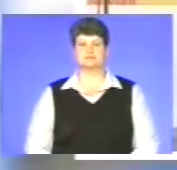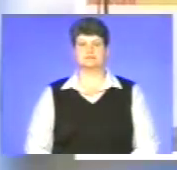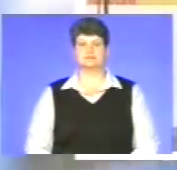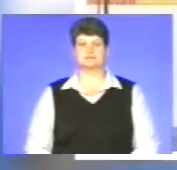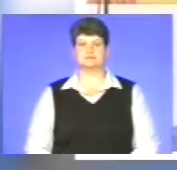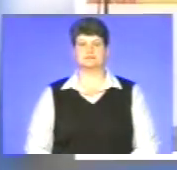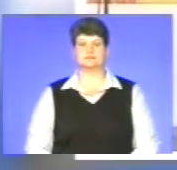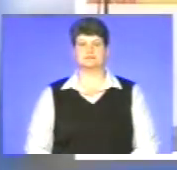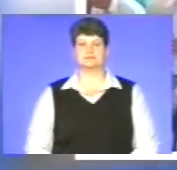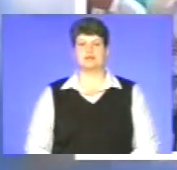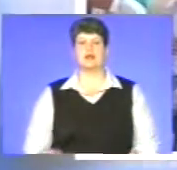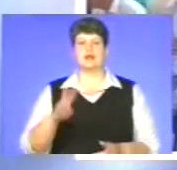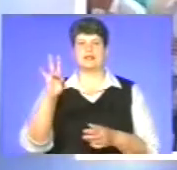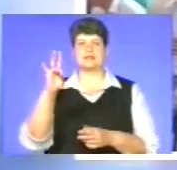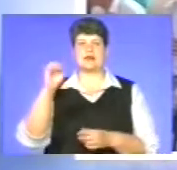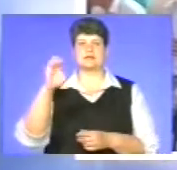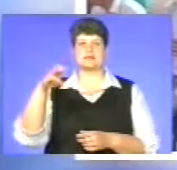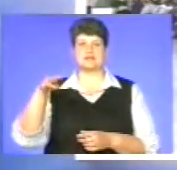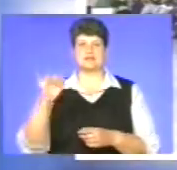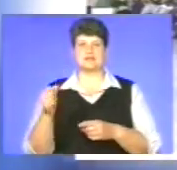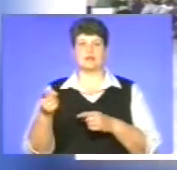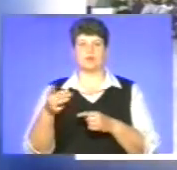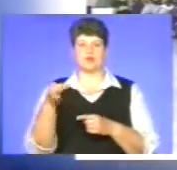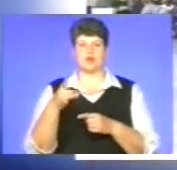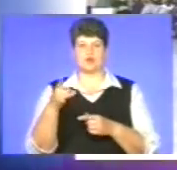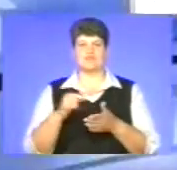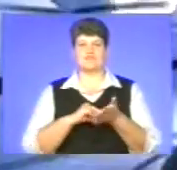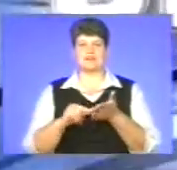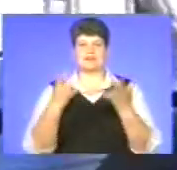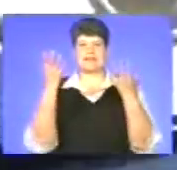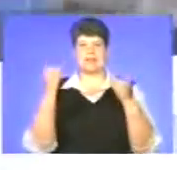У Настасові Тернопільського району відзначили День поля.